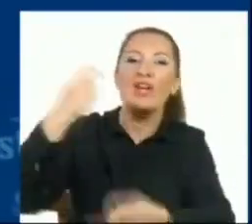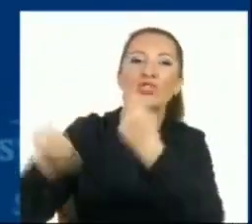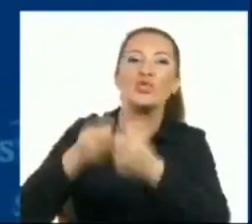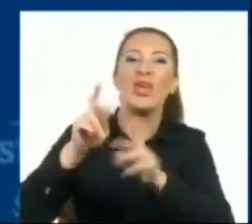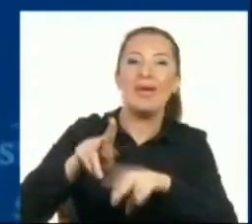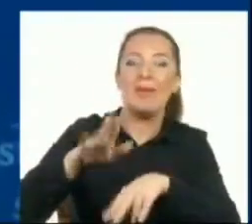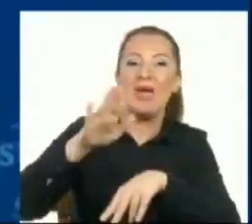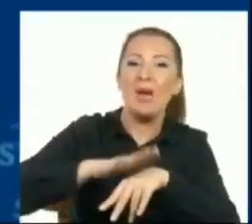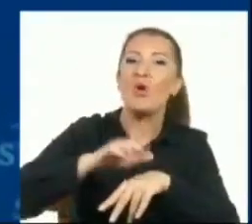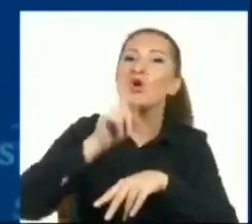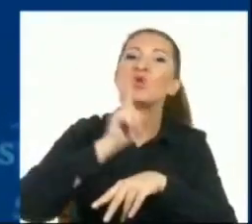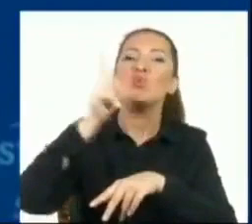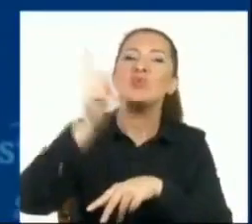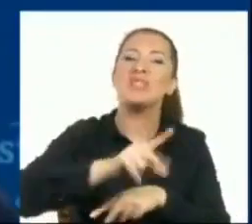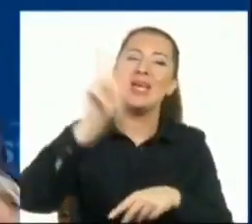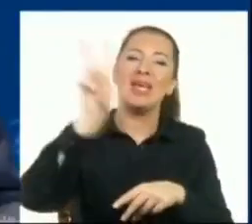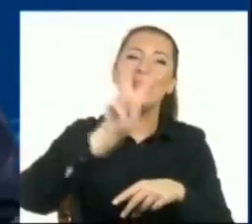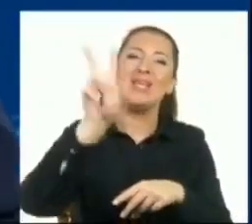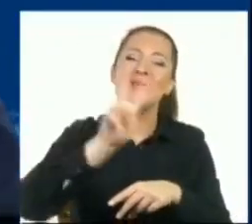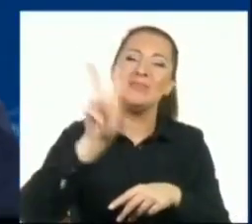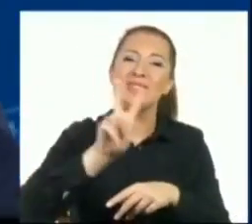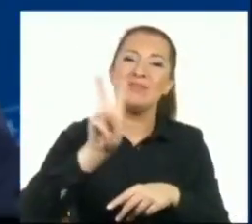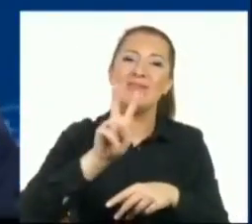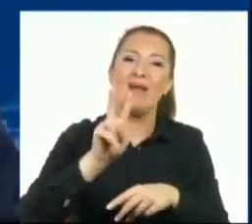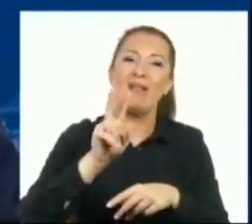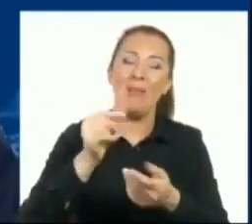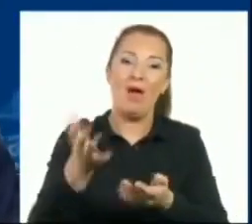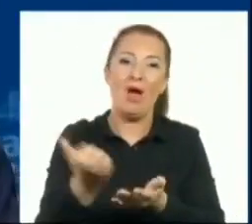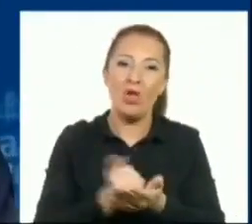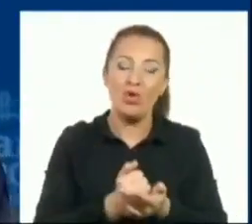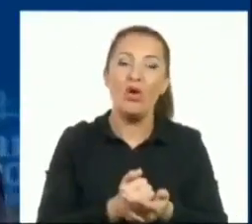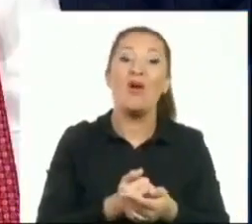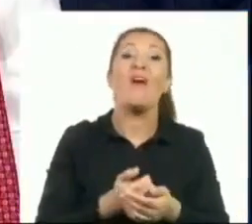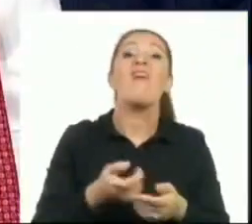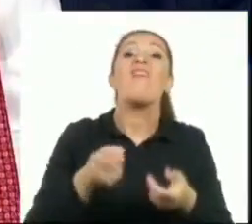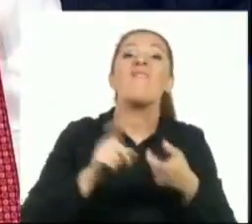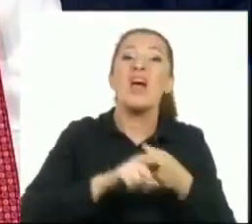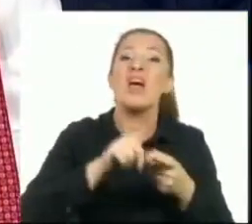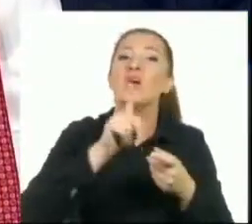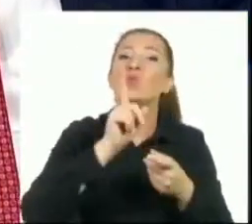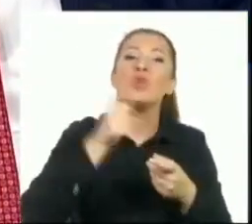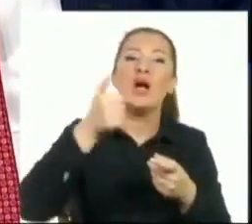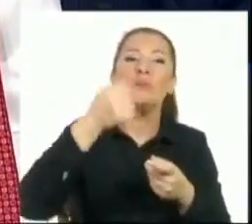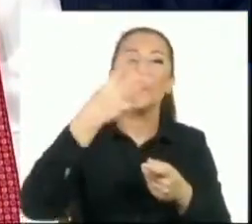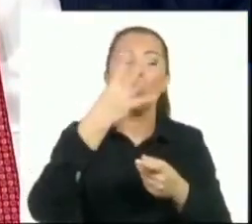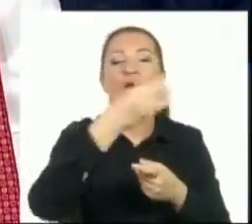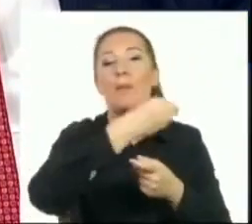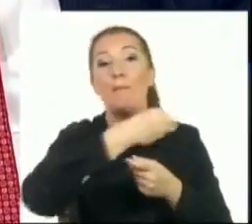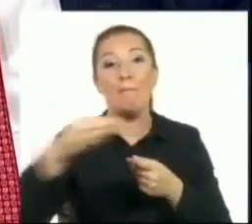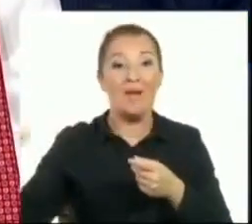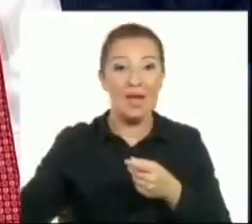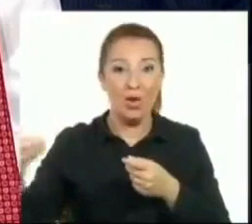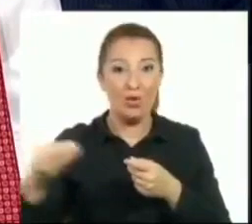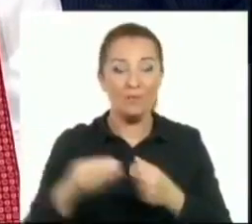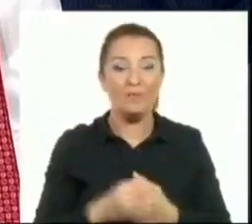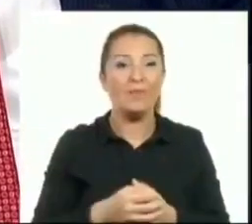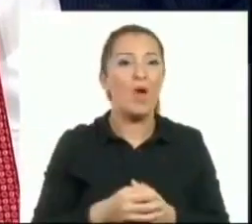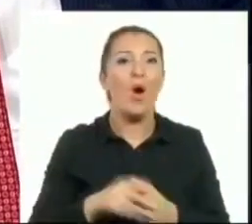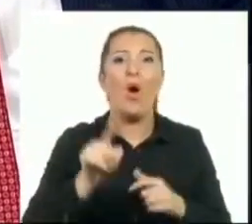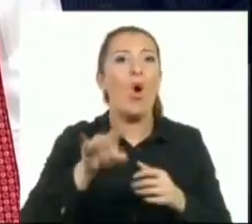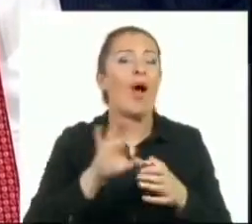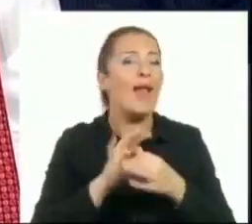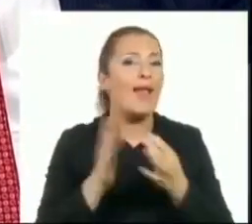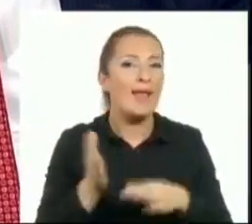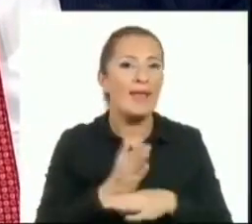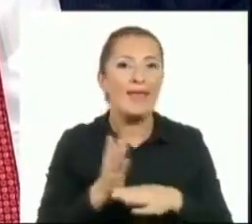yüzde yirmisinden tahsilat yapılıyor. Bedeli 164 milyon civarında. Bu 50'deki ne efendim o?